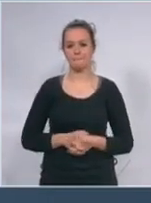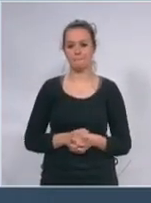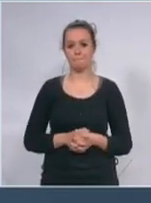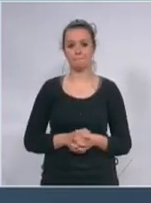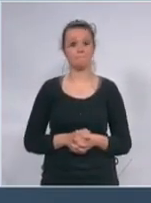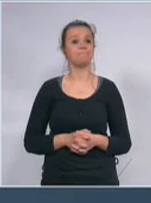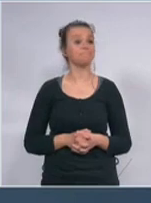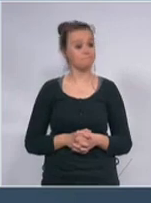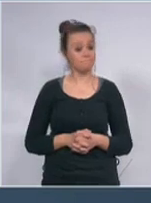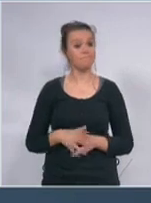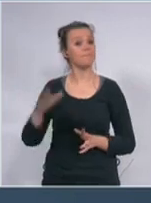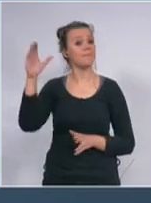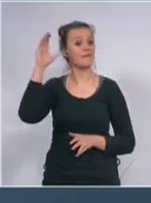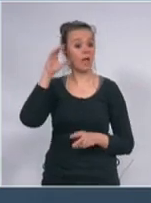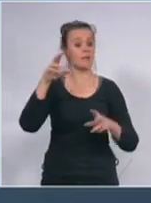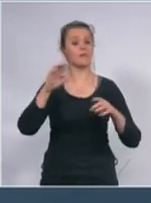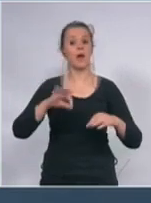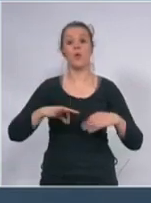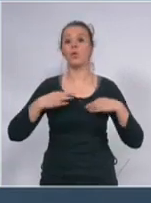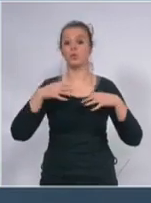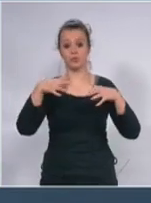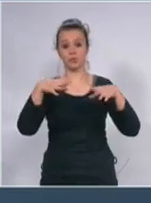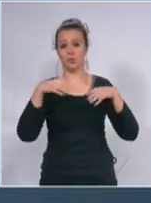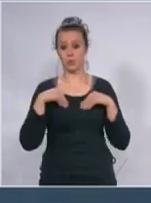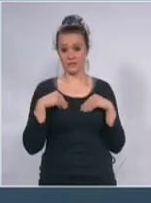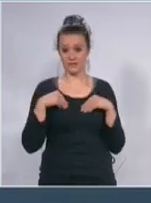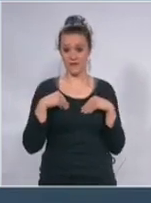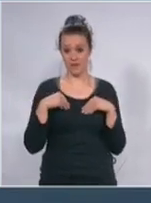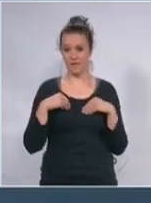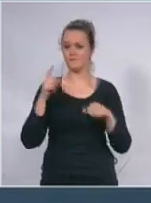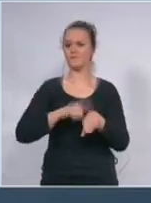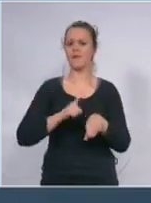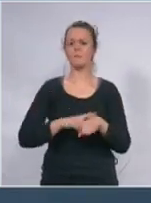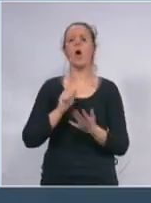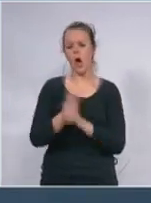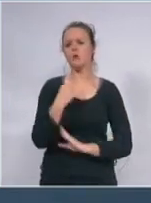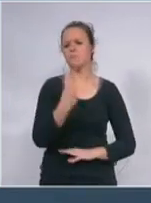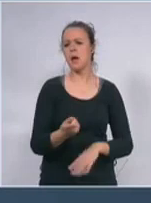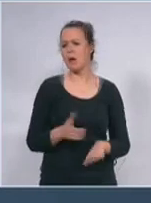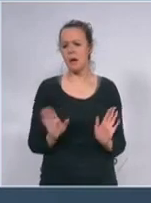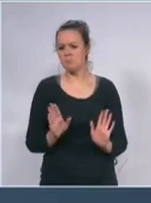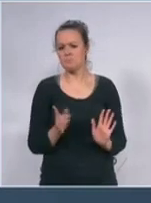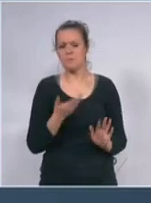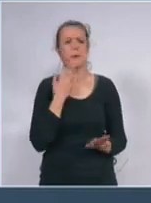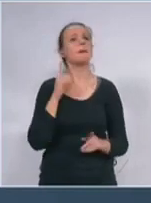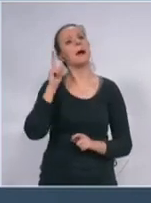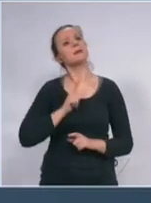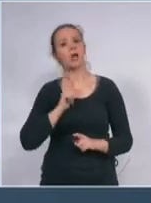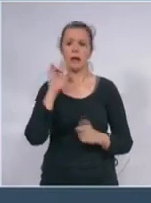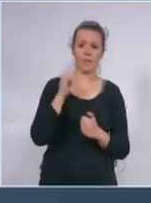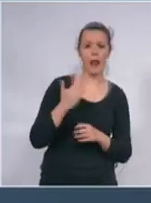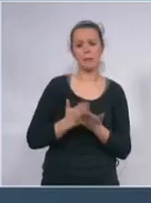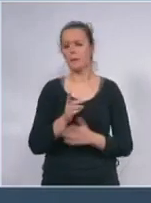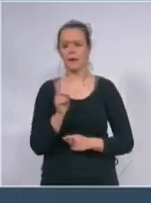znači vlada će ujutru da usvoji od 17 do 7 će biti odmah mogu to da vam kažem policijski sad